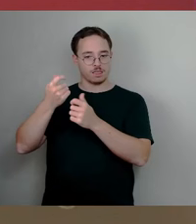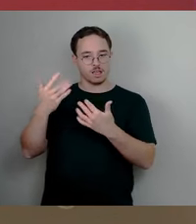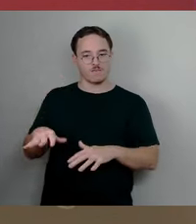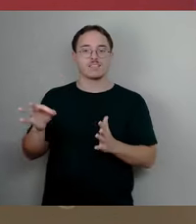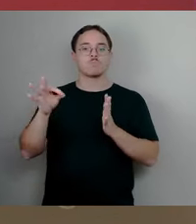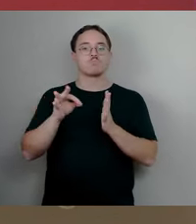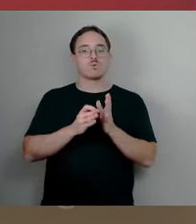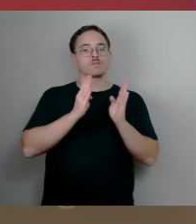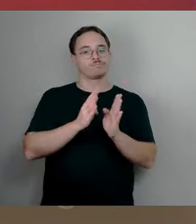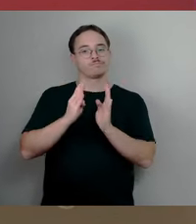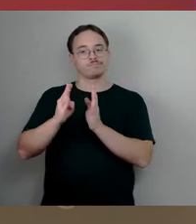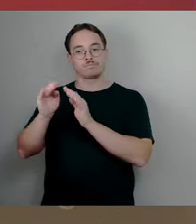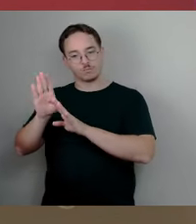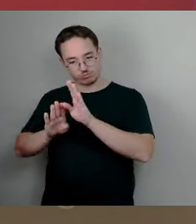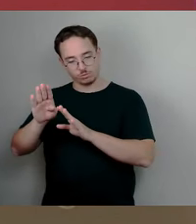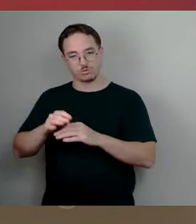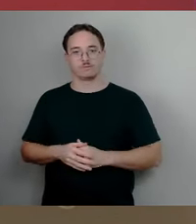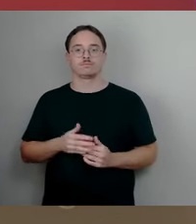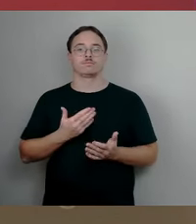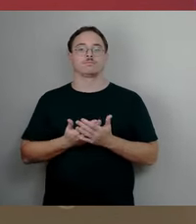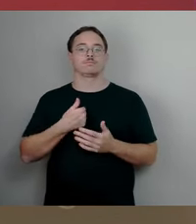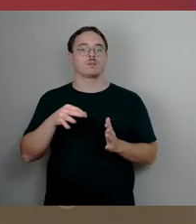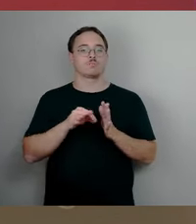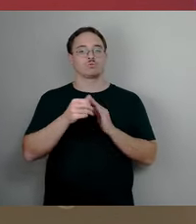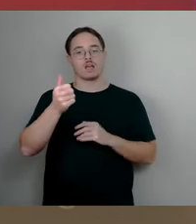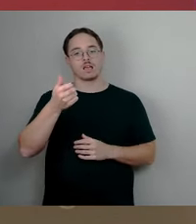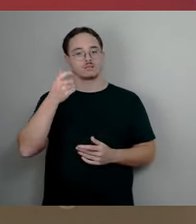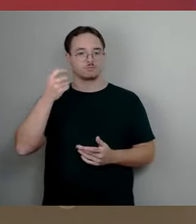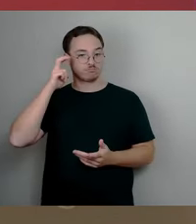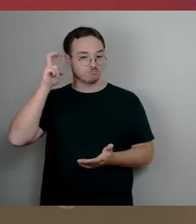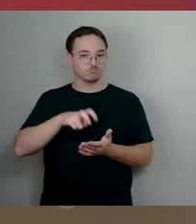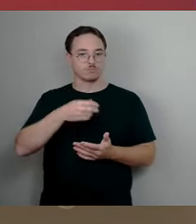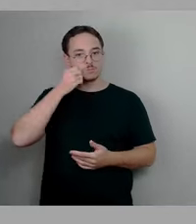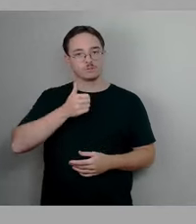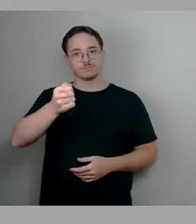federführenden Ausschussbericht auf, den Punkt 1 zustimmen kann, bitte ich um das Stimmzeichen.